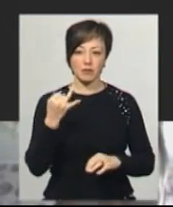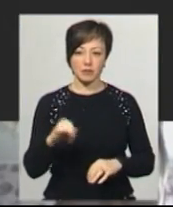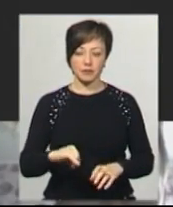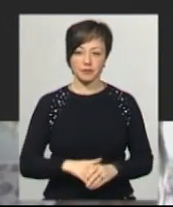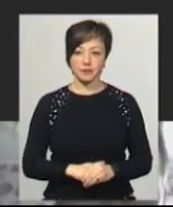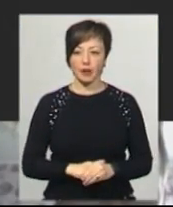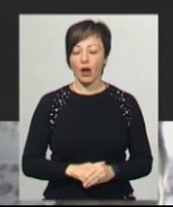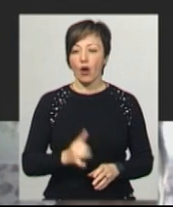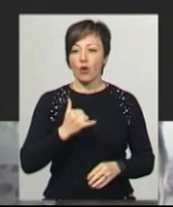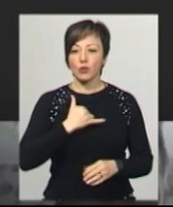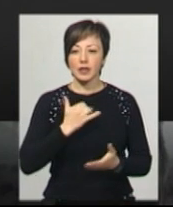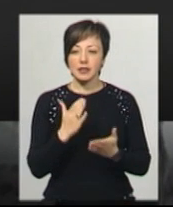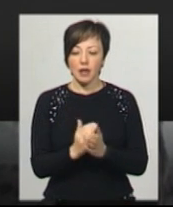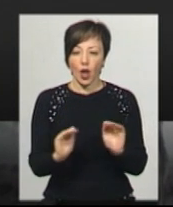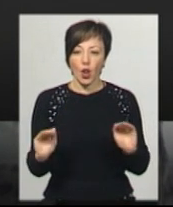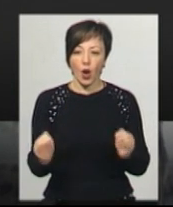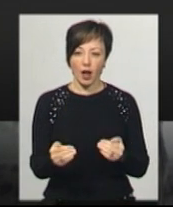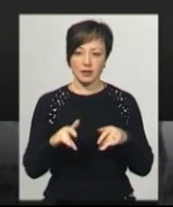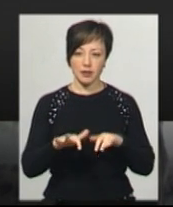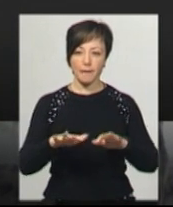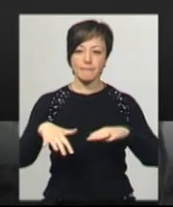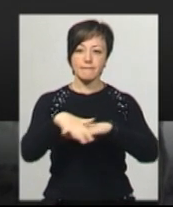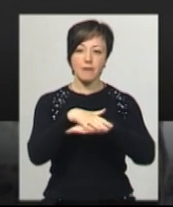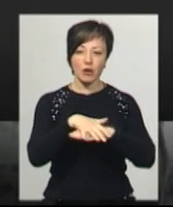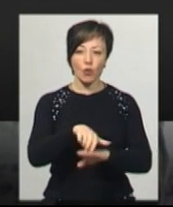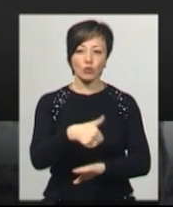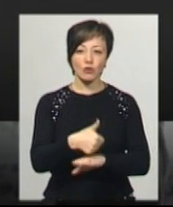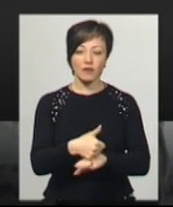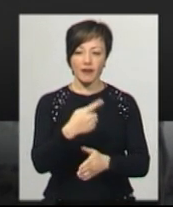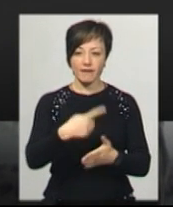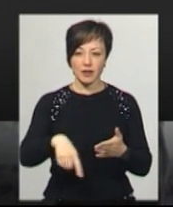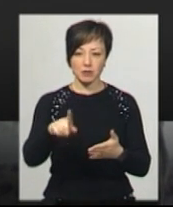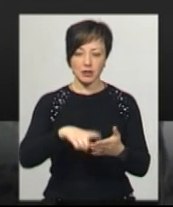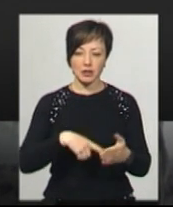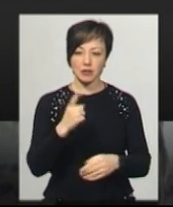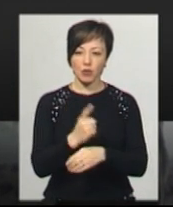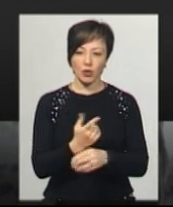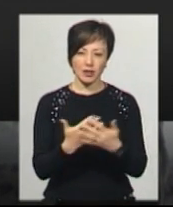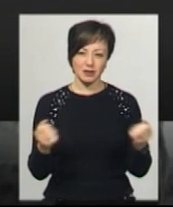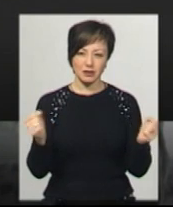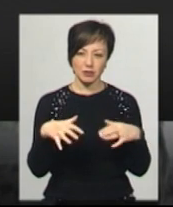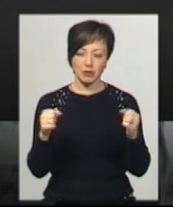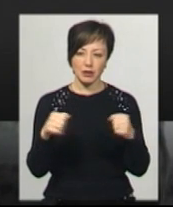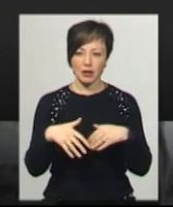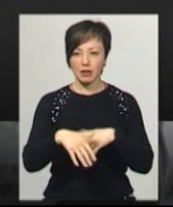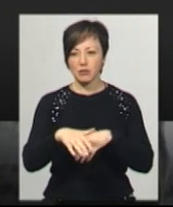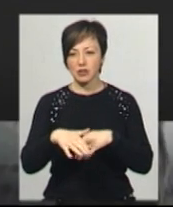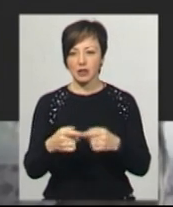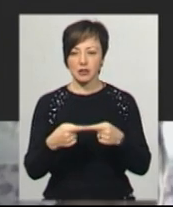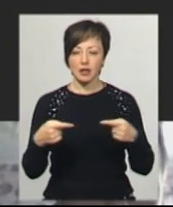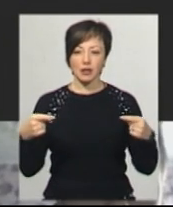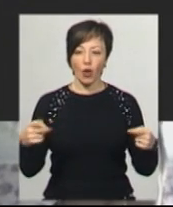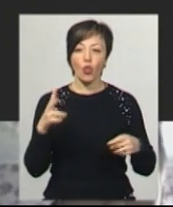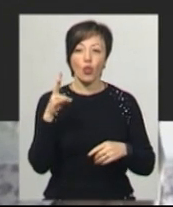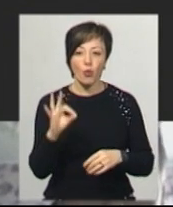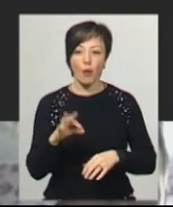У нас є деякі локальні заходи. Масові заходи – це саме основне, що відмінили. Тобто заборона на різні зібрання, демонстрації і так далі. Проте